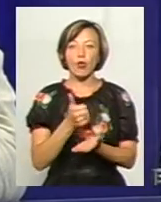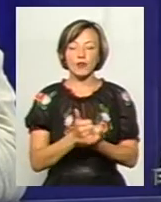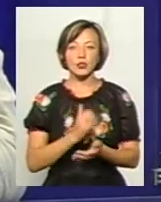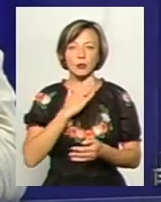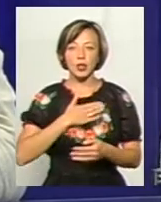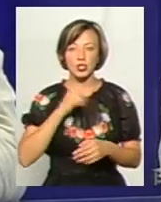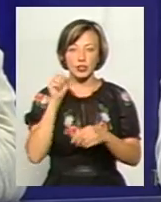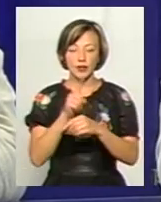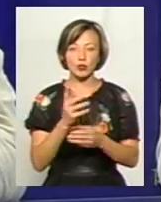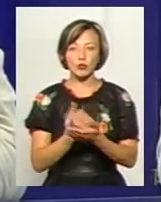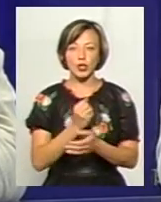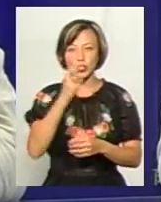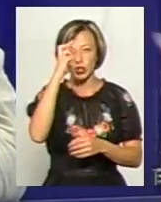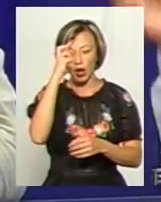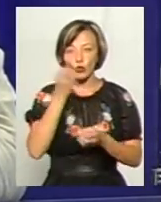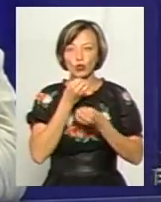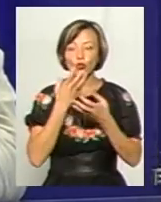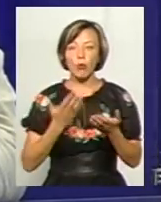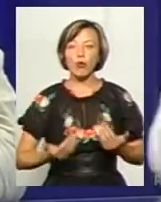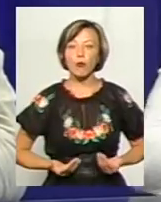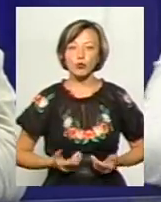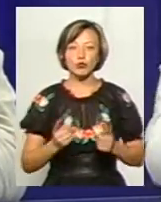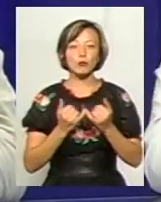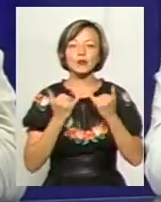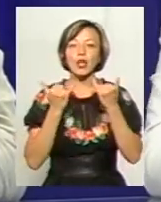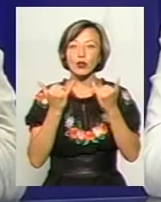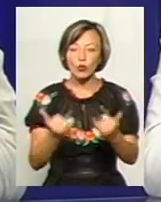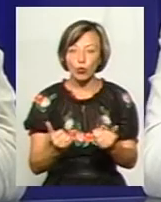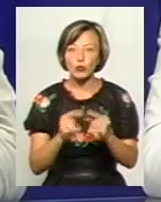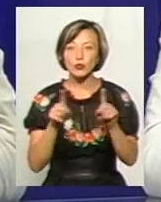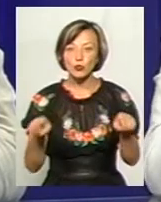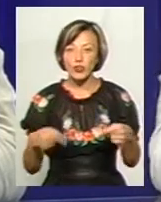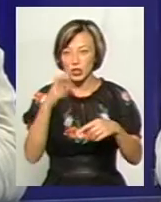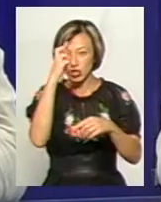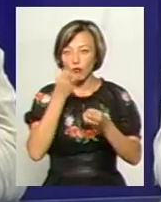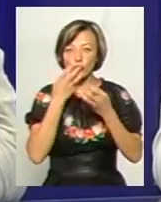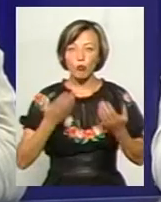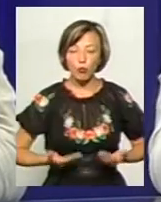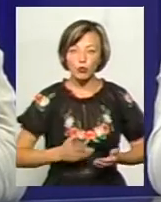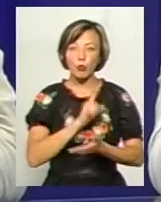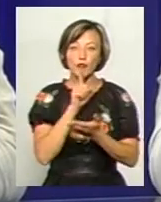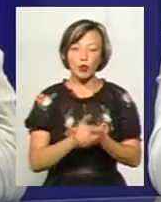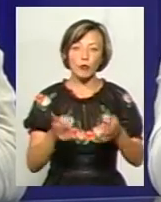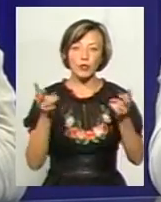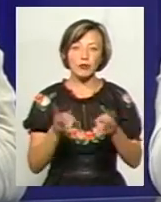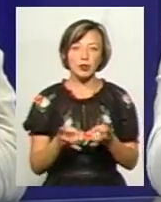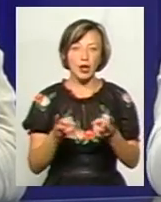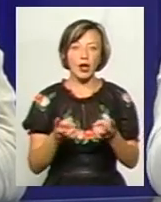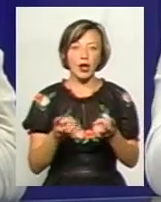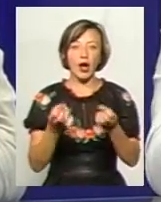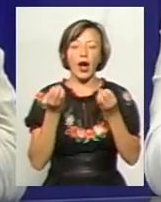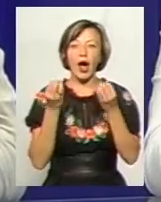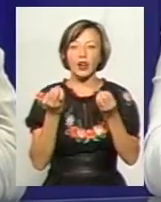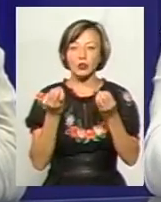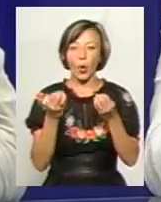нашим завданням є збудувати державу добробуту. А для того, щоб збудувати державу добробуту, нам обов'язково потрібні аристократичні наші